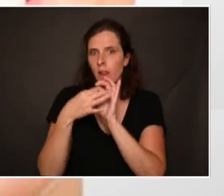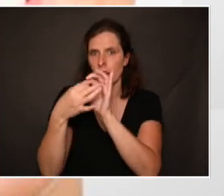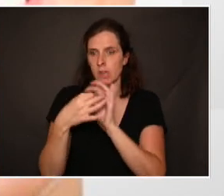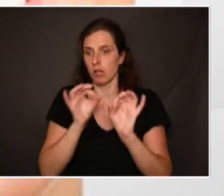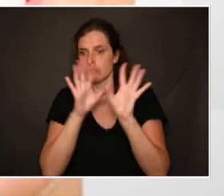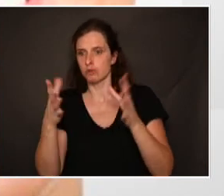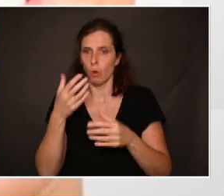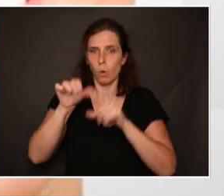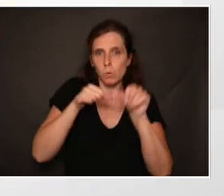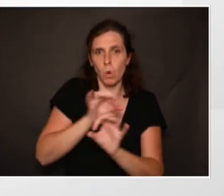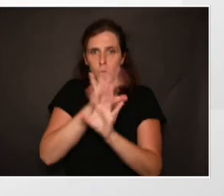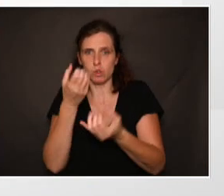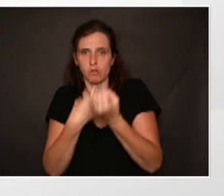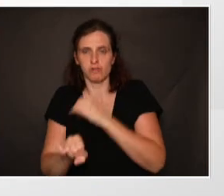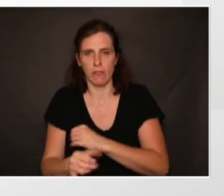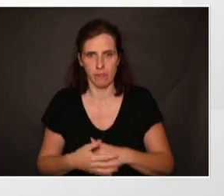malaise ou gêne.